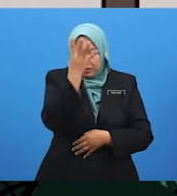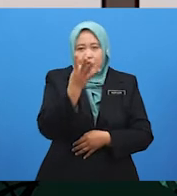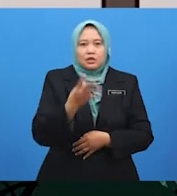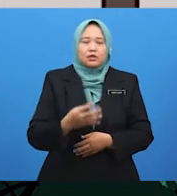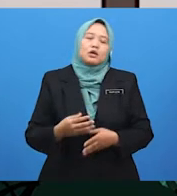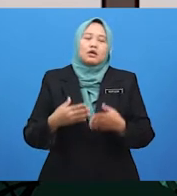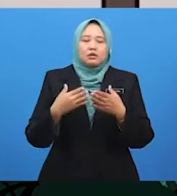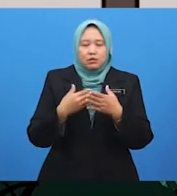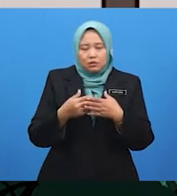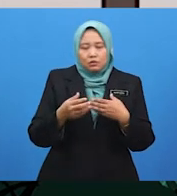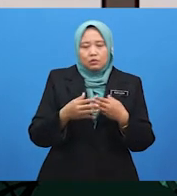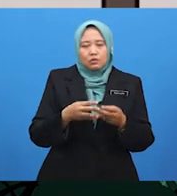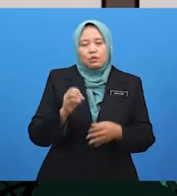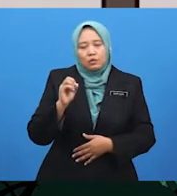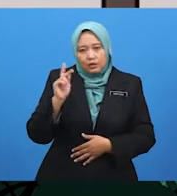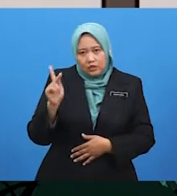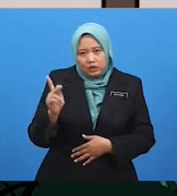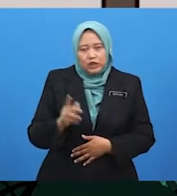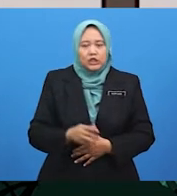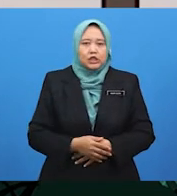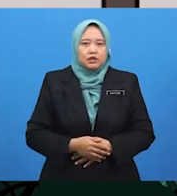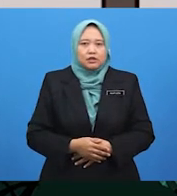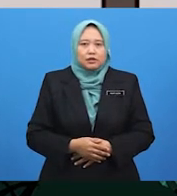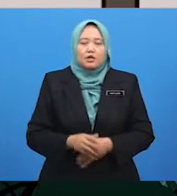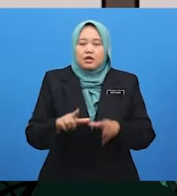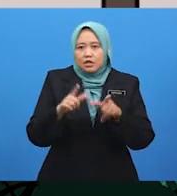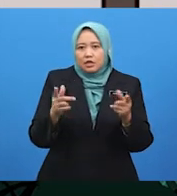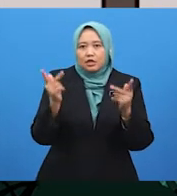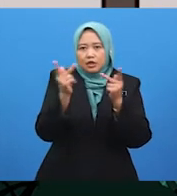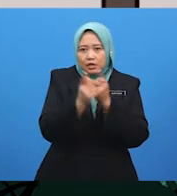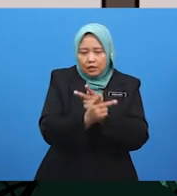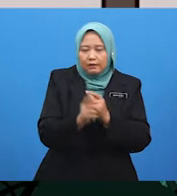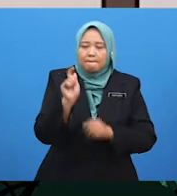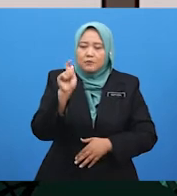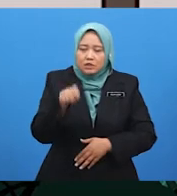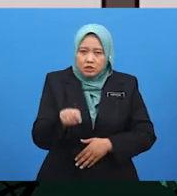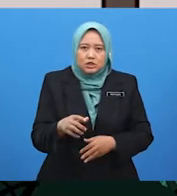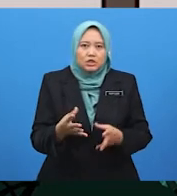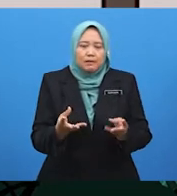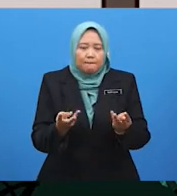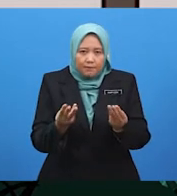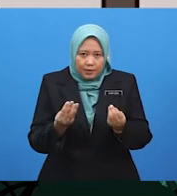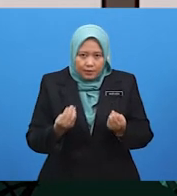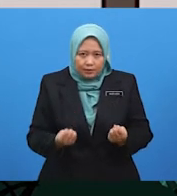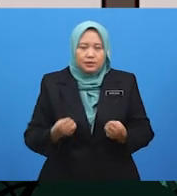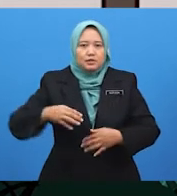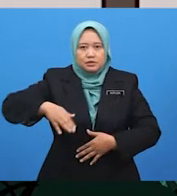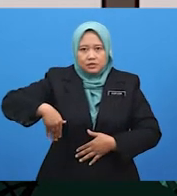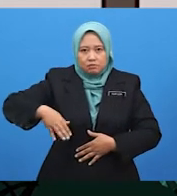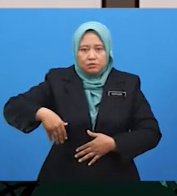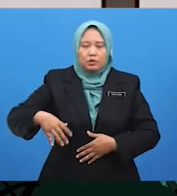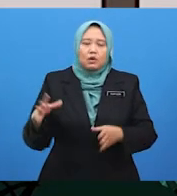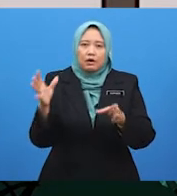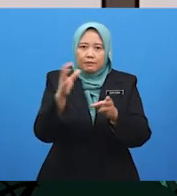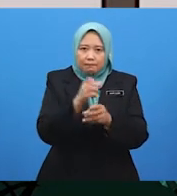sesuatu walaupun jiran kamu sendiri. Baiklah, Pak Beruang. Hmm, Kumki. Dengar kata Pak Beruang itu.